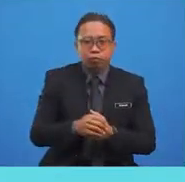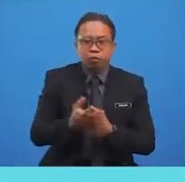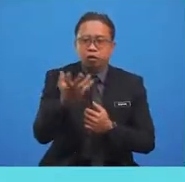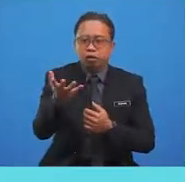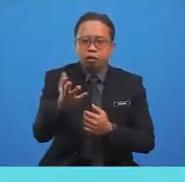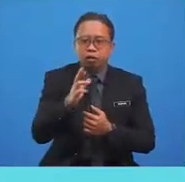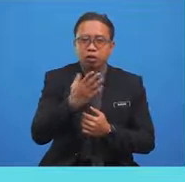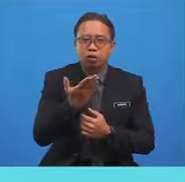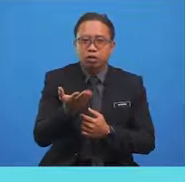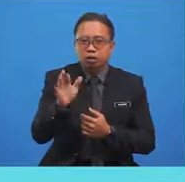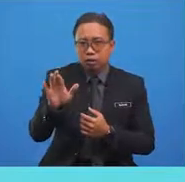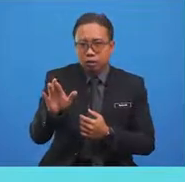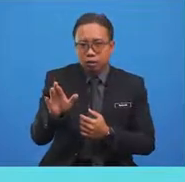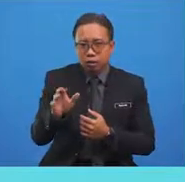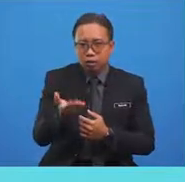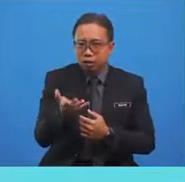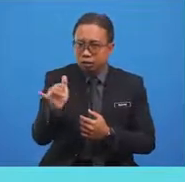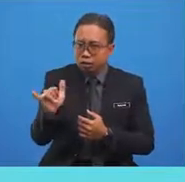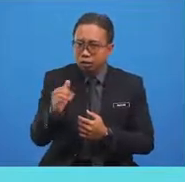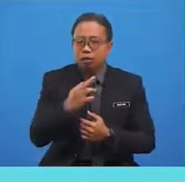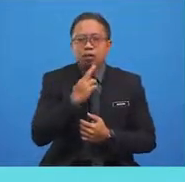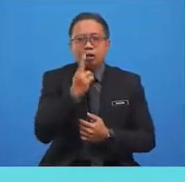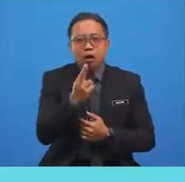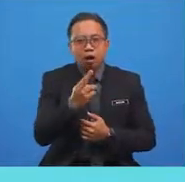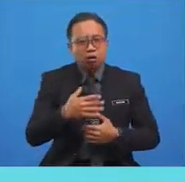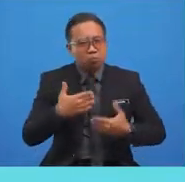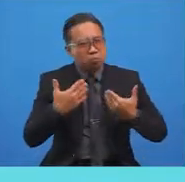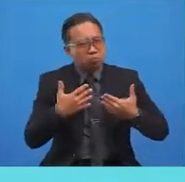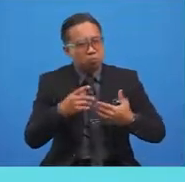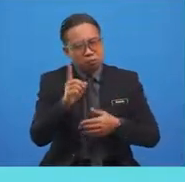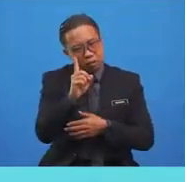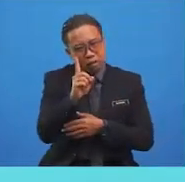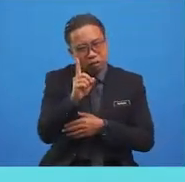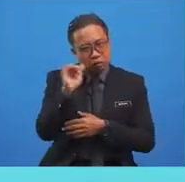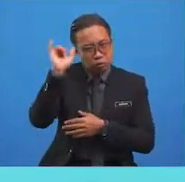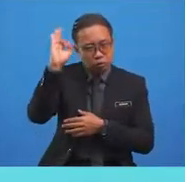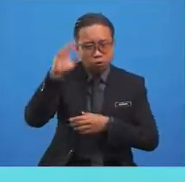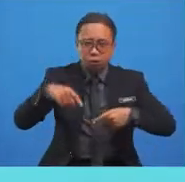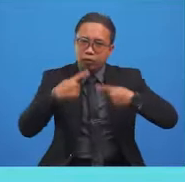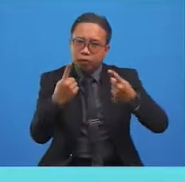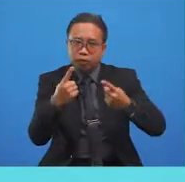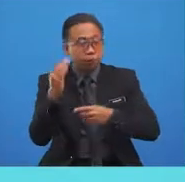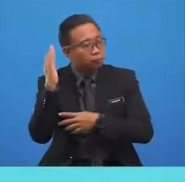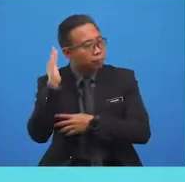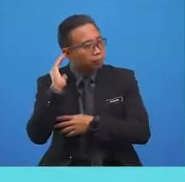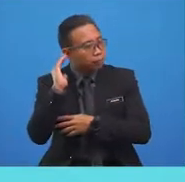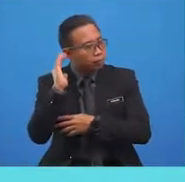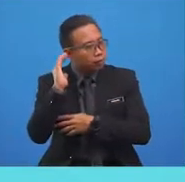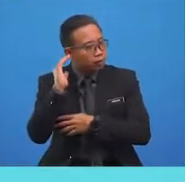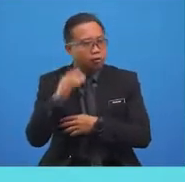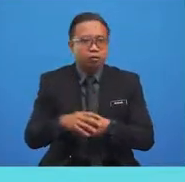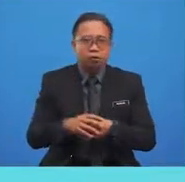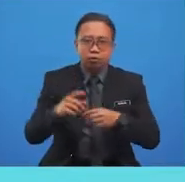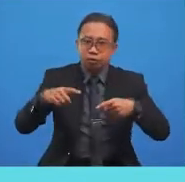are worried. Where did Yusuf go? They hear a sound from the tiny room